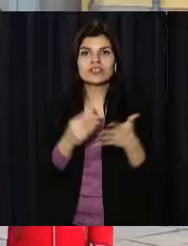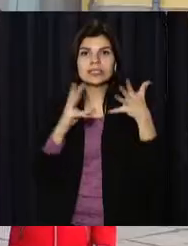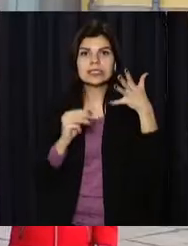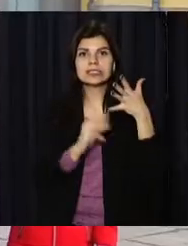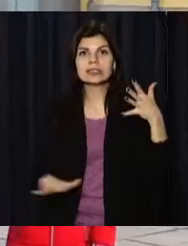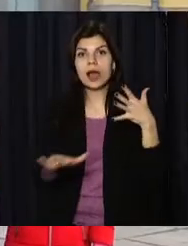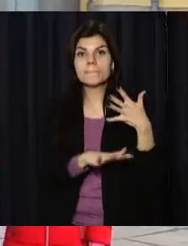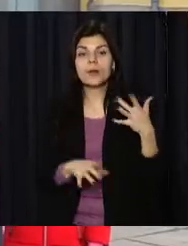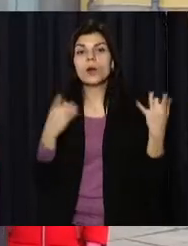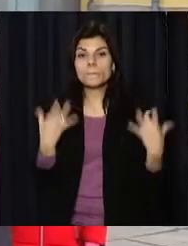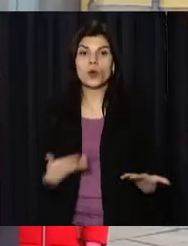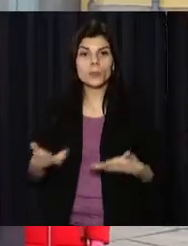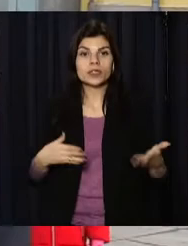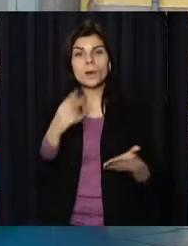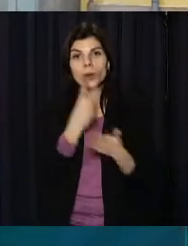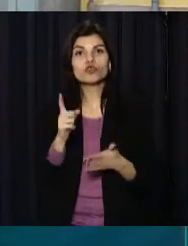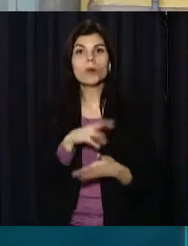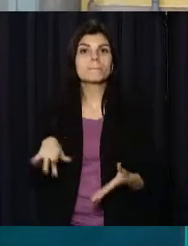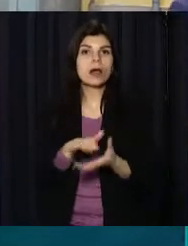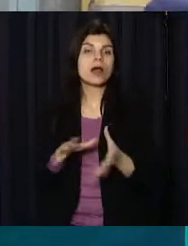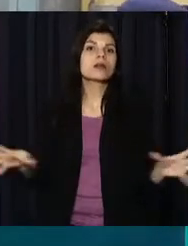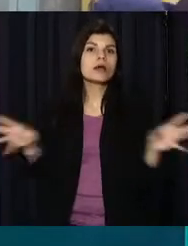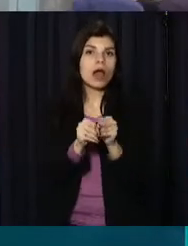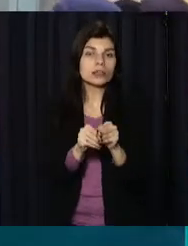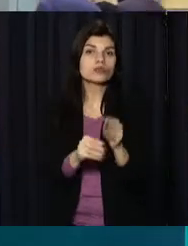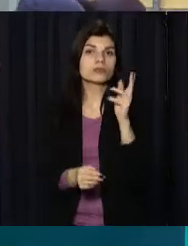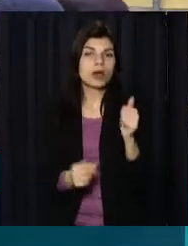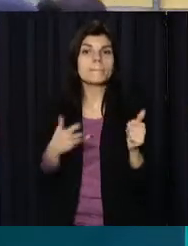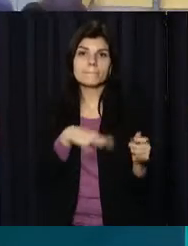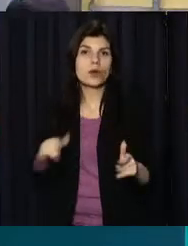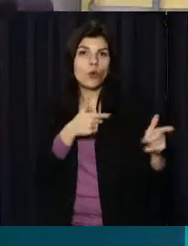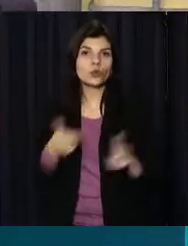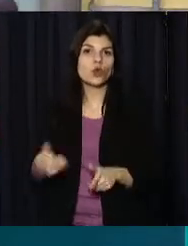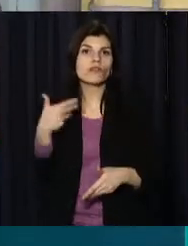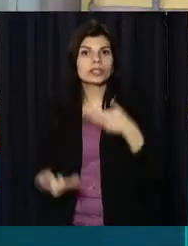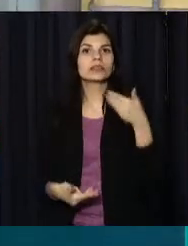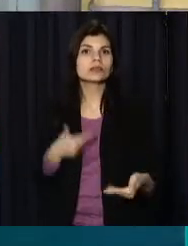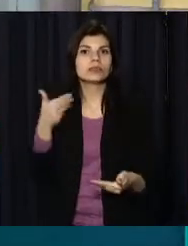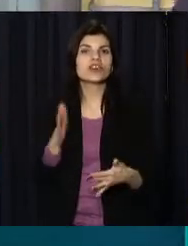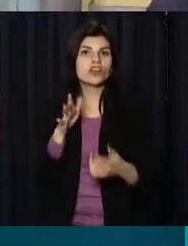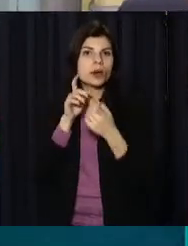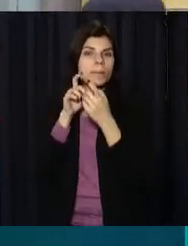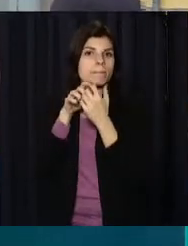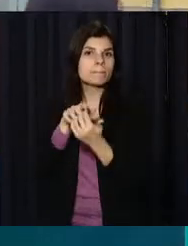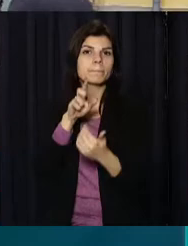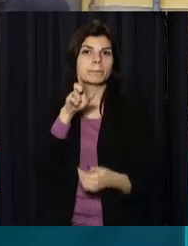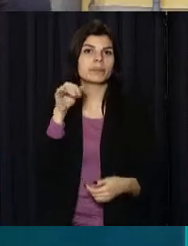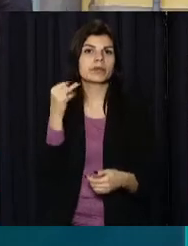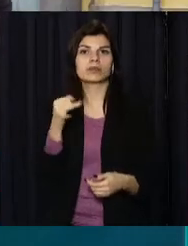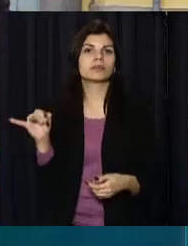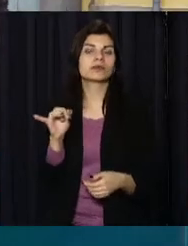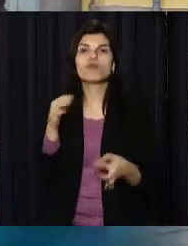землю. Не просто пройтися і показати, що ми разом, а просто ми готові йти, так би мовити, у бій в будь-який момент,